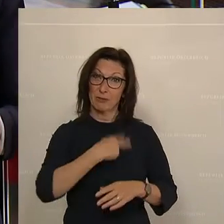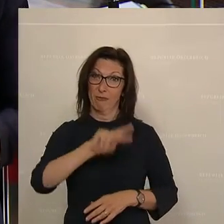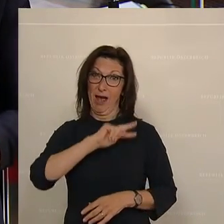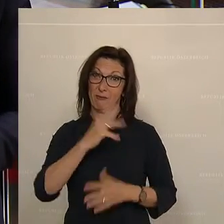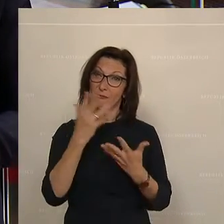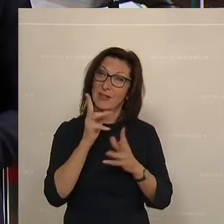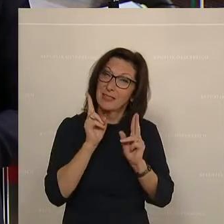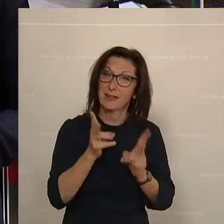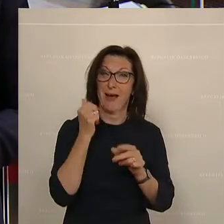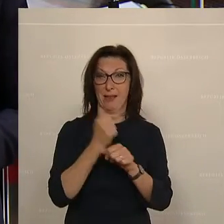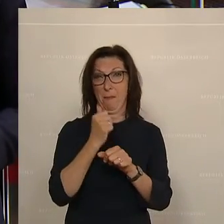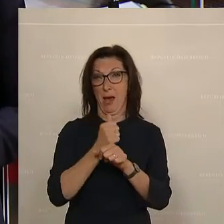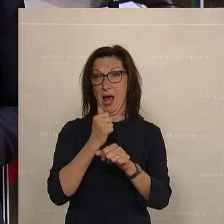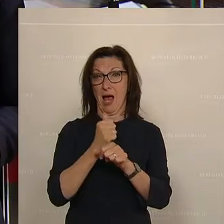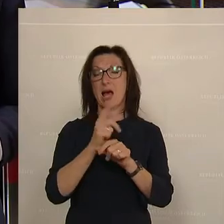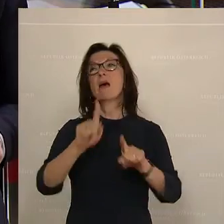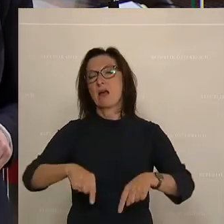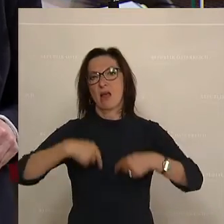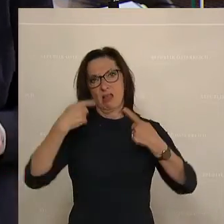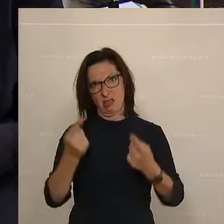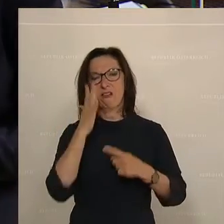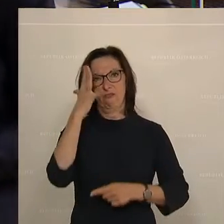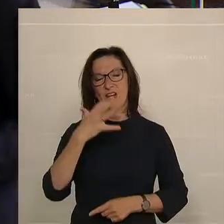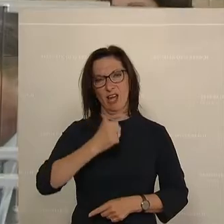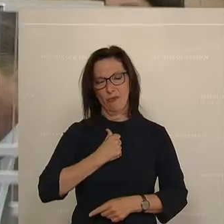Möglichkeiten einen Unterschied machen. Herzlichen Dank.